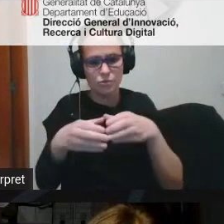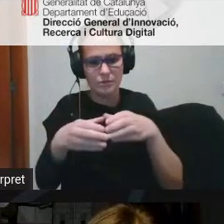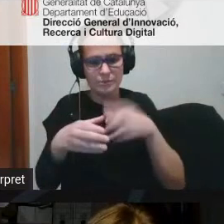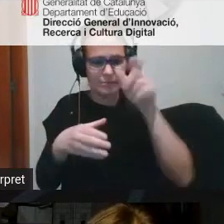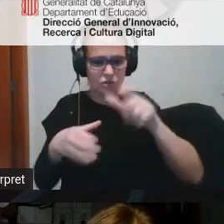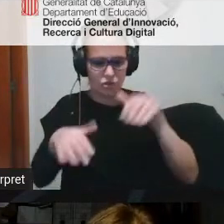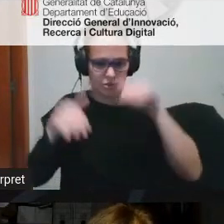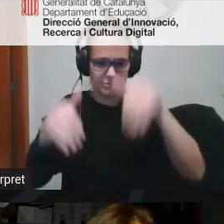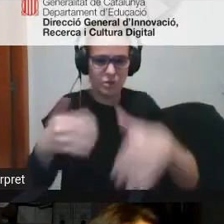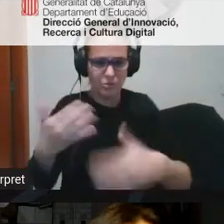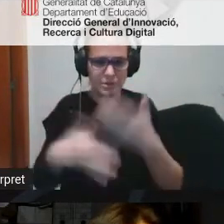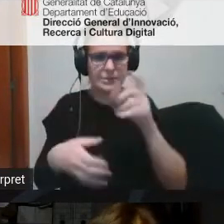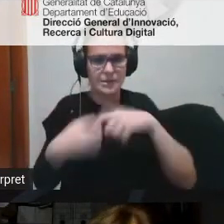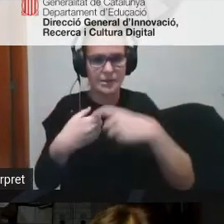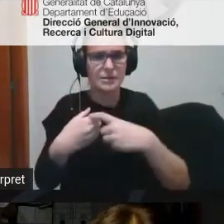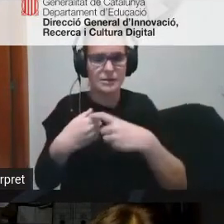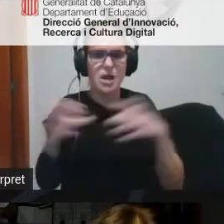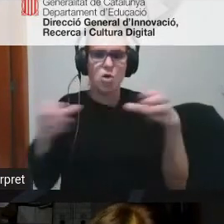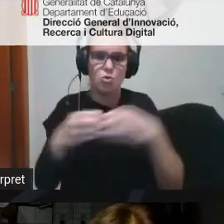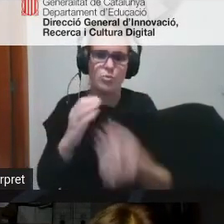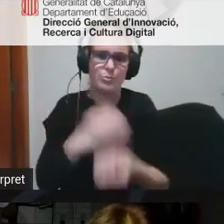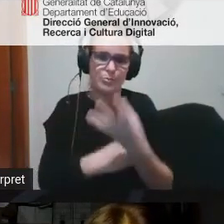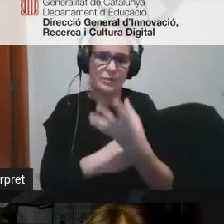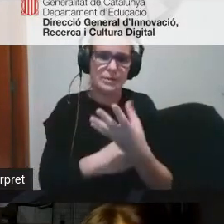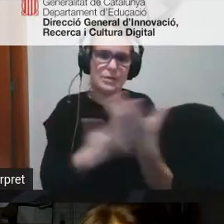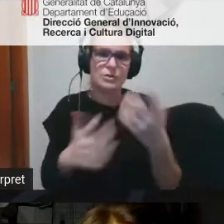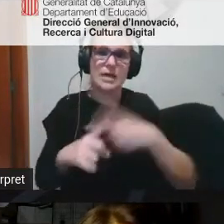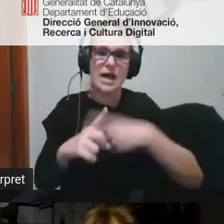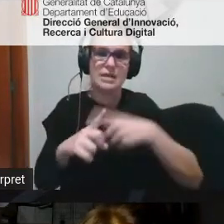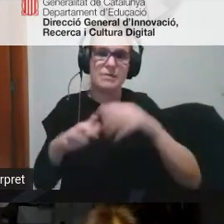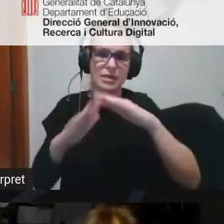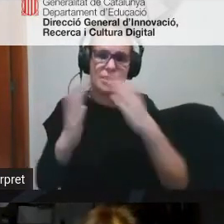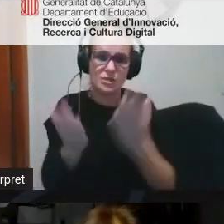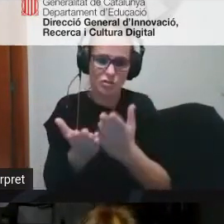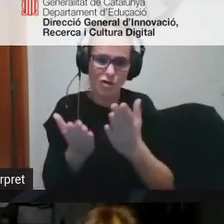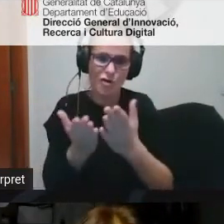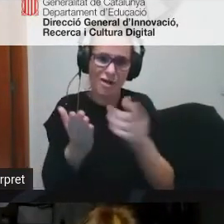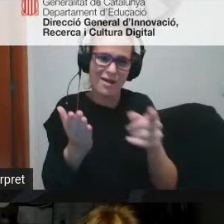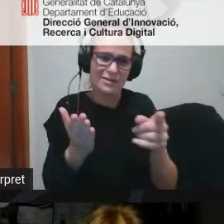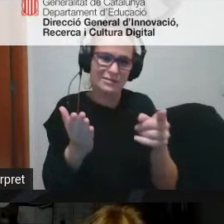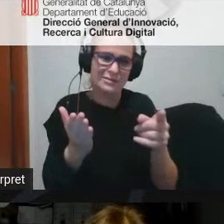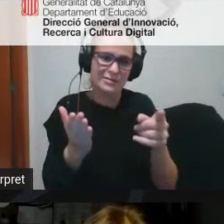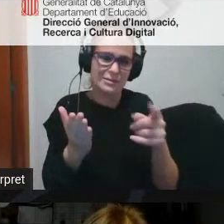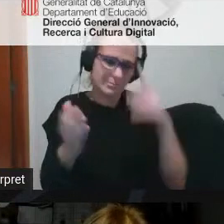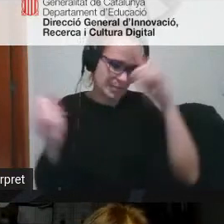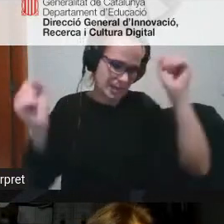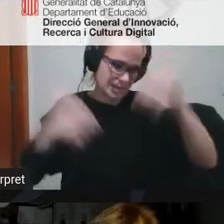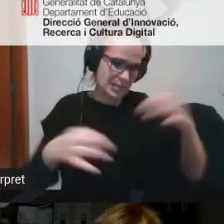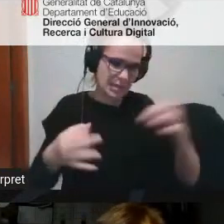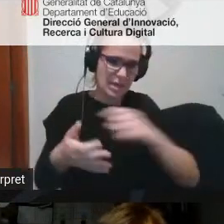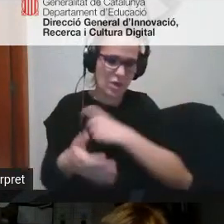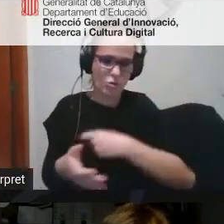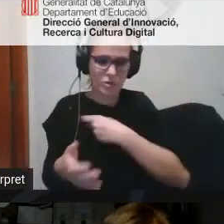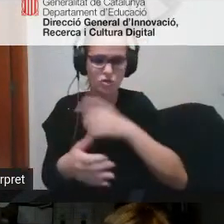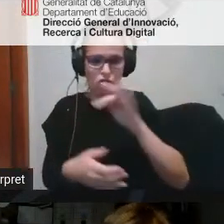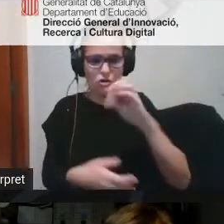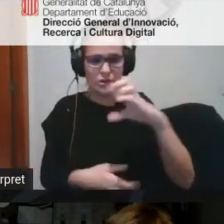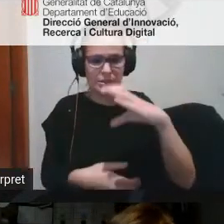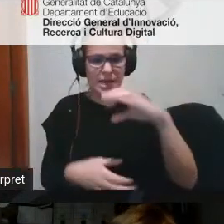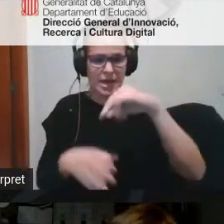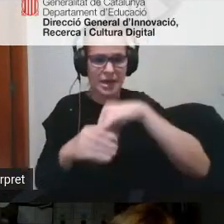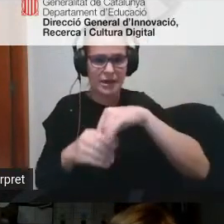a involucrar a nivell d'escola es va decidir que la comissió de TAC la formessin